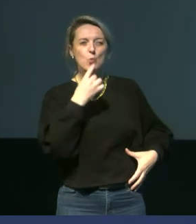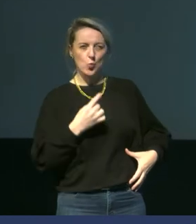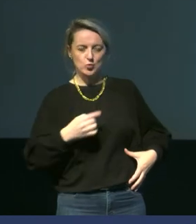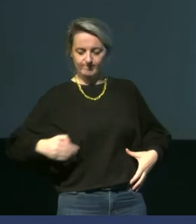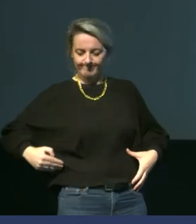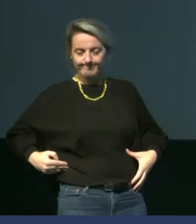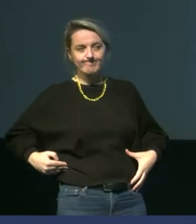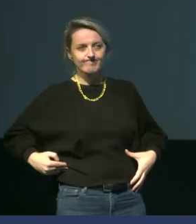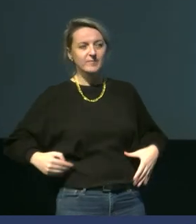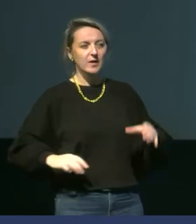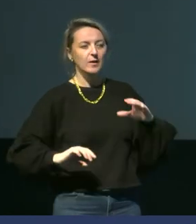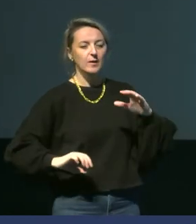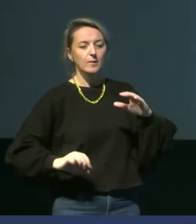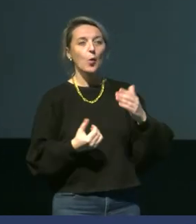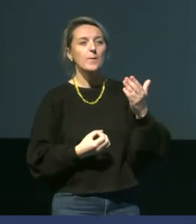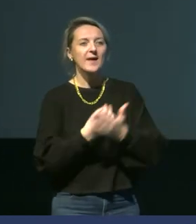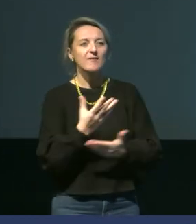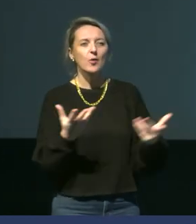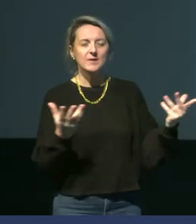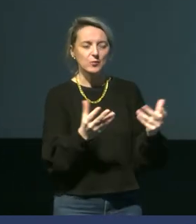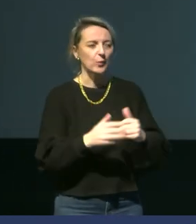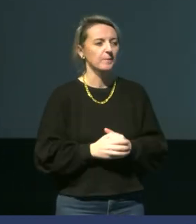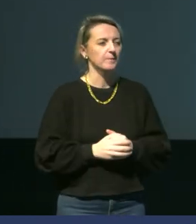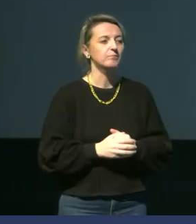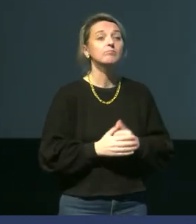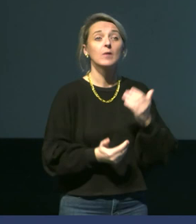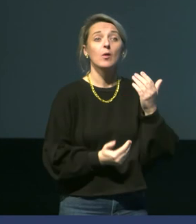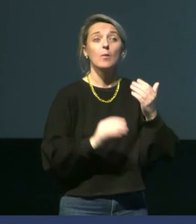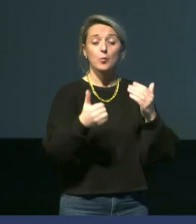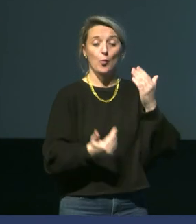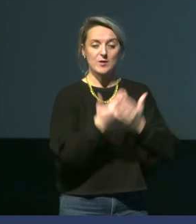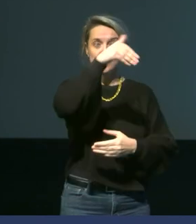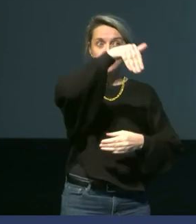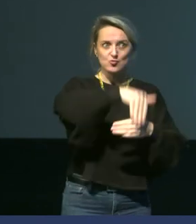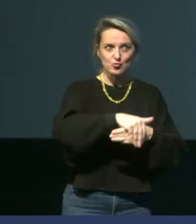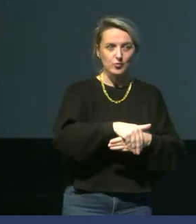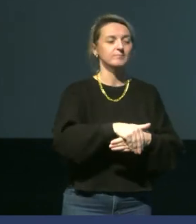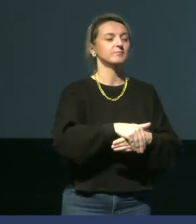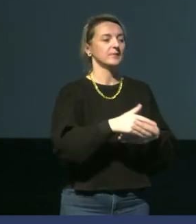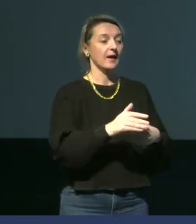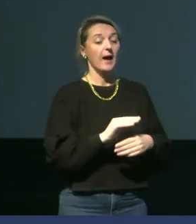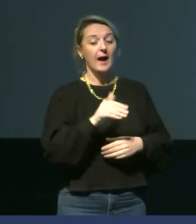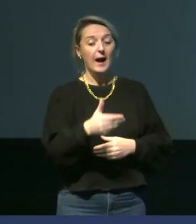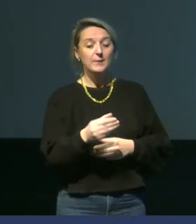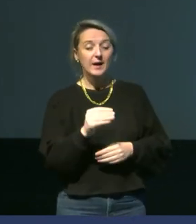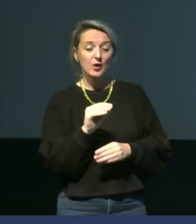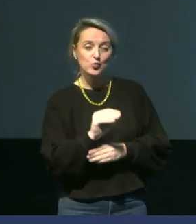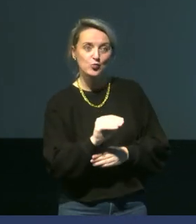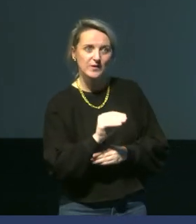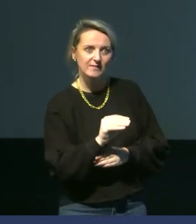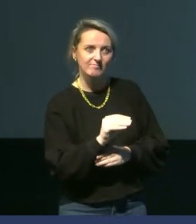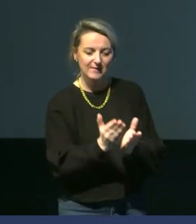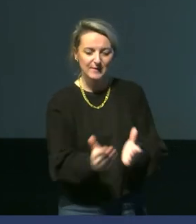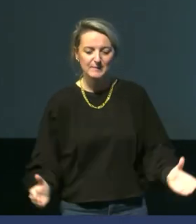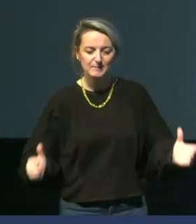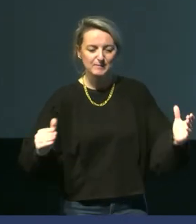Alors, on a les premières données à terre. Ça va être la première journée. Ensuite, on les a nourries, mis en piscine et on va observer ce qui se passe.